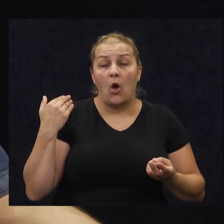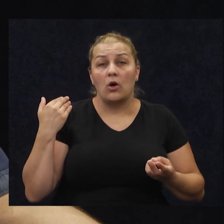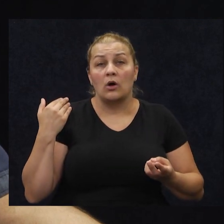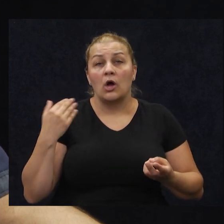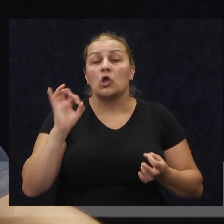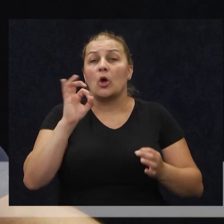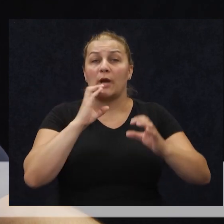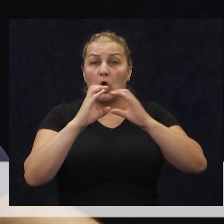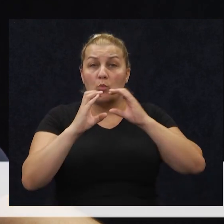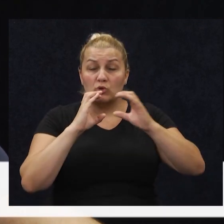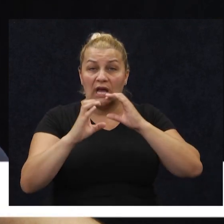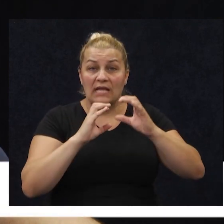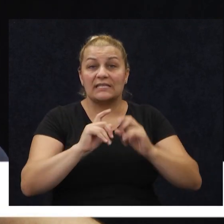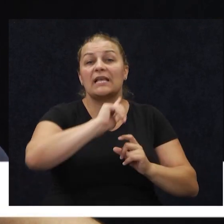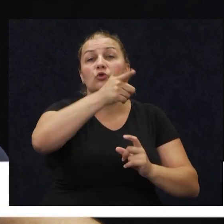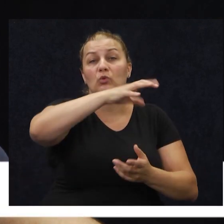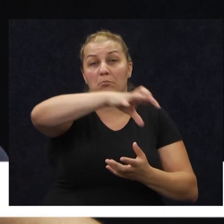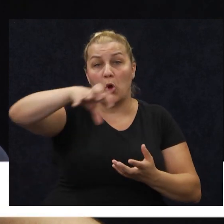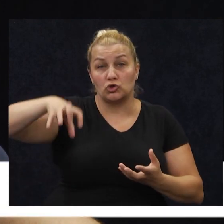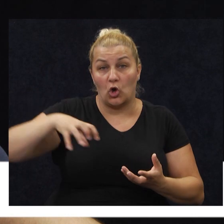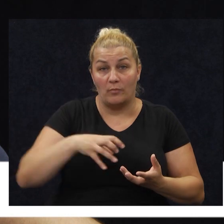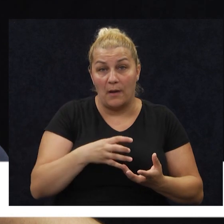dobra komunikacija sa drugim postrebama.